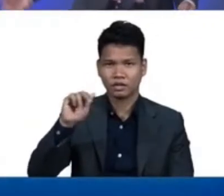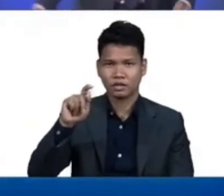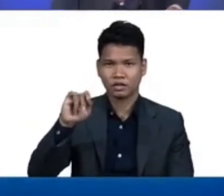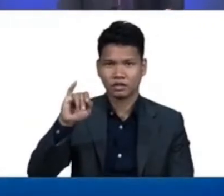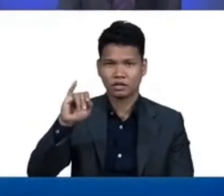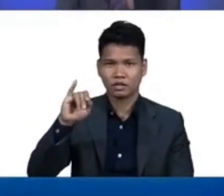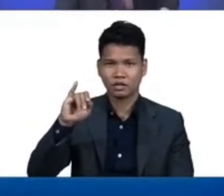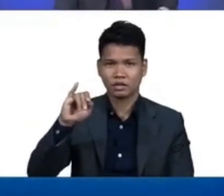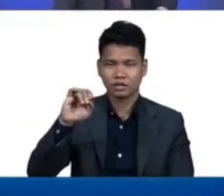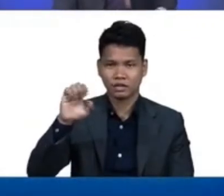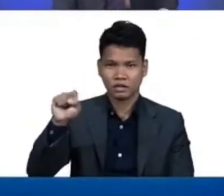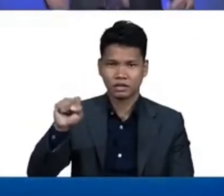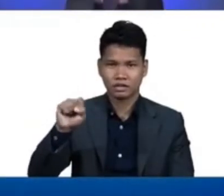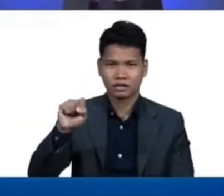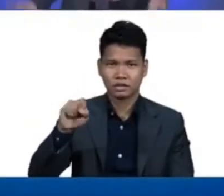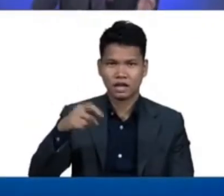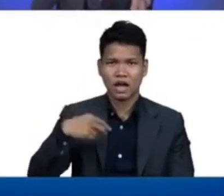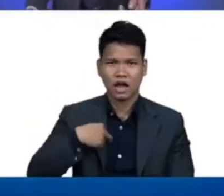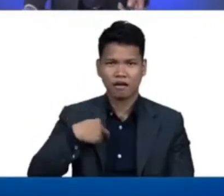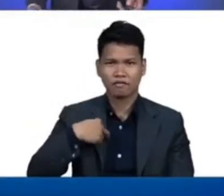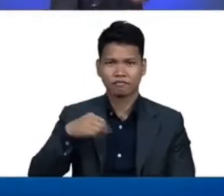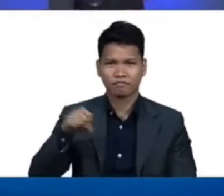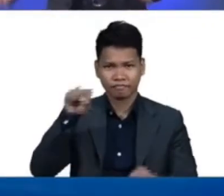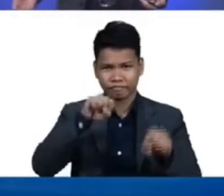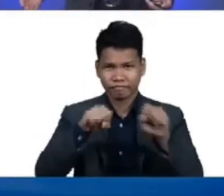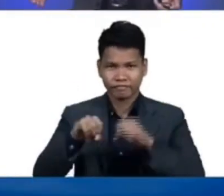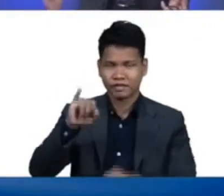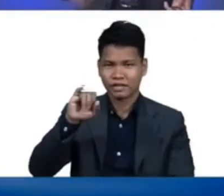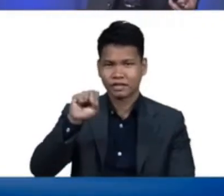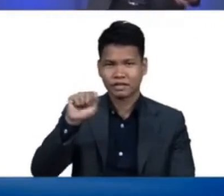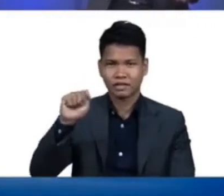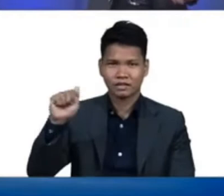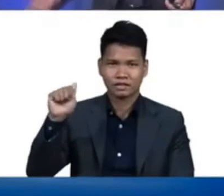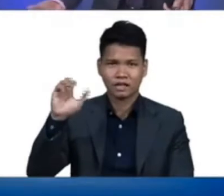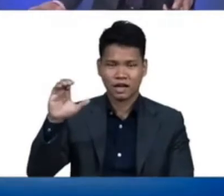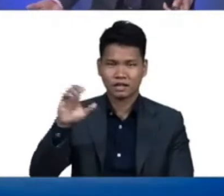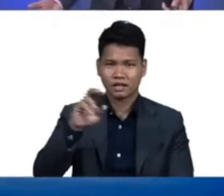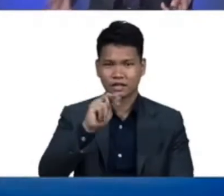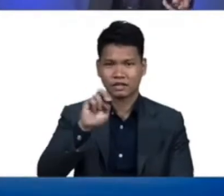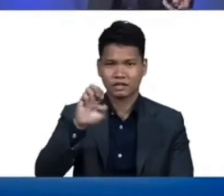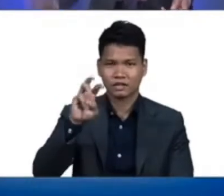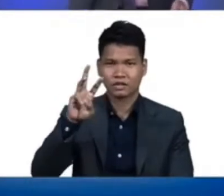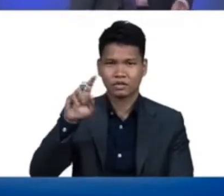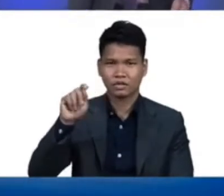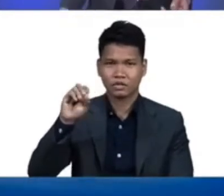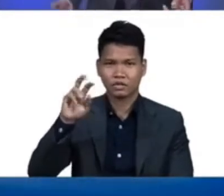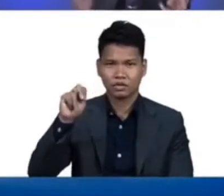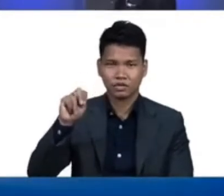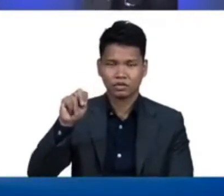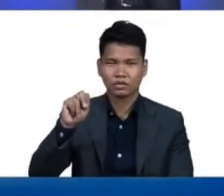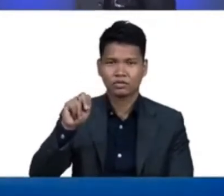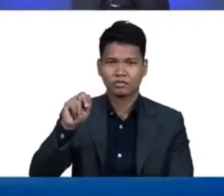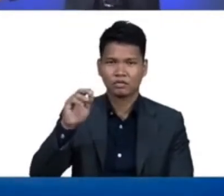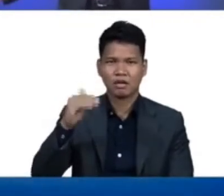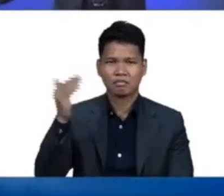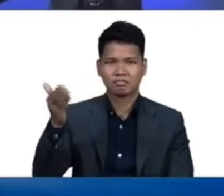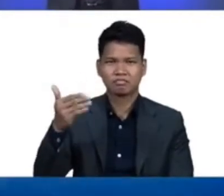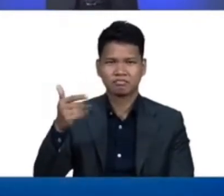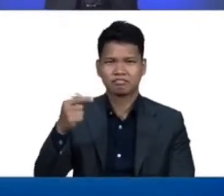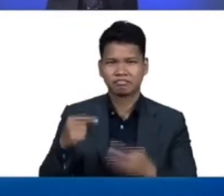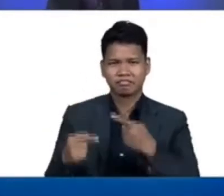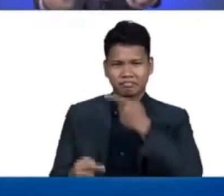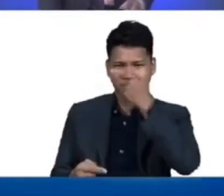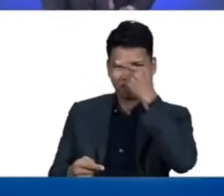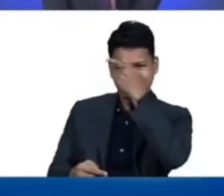Albert Einstein, inventor, Thomas Edison and Henry Ford, painter, Leonardo da Vinci